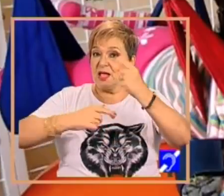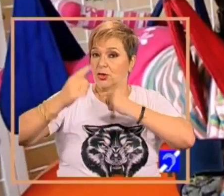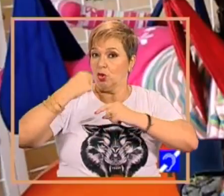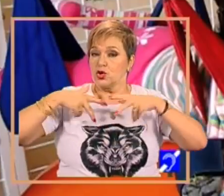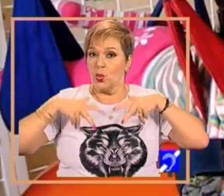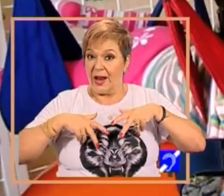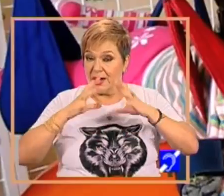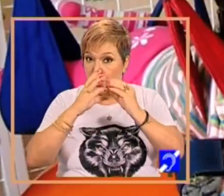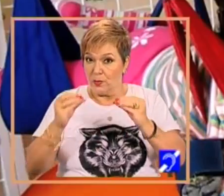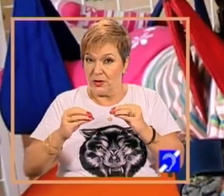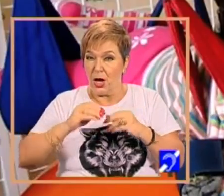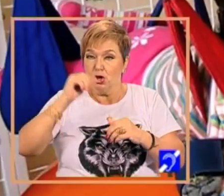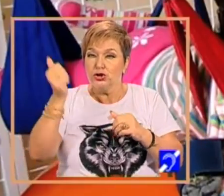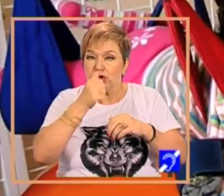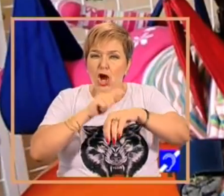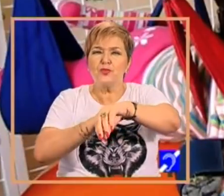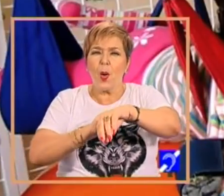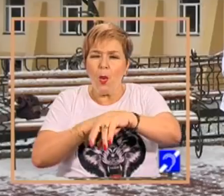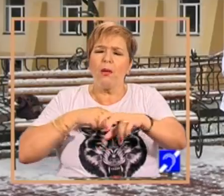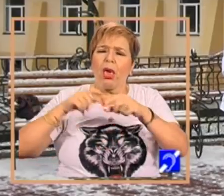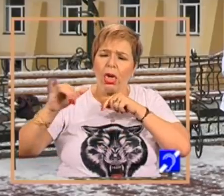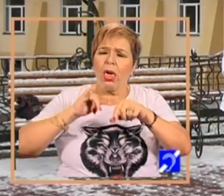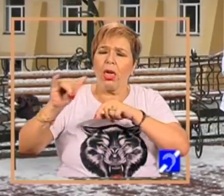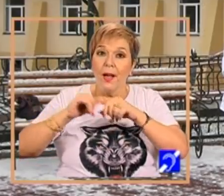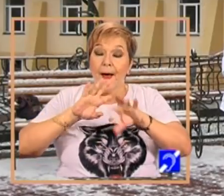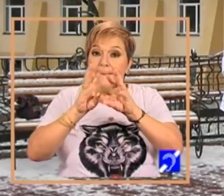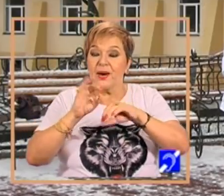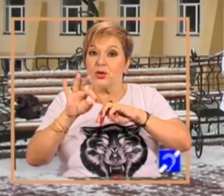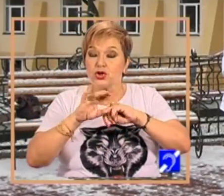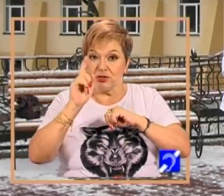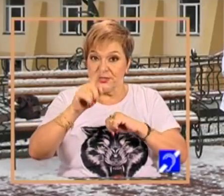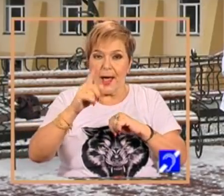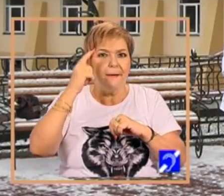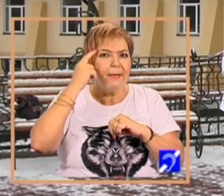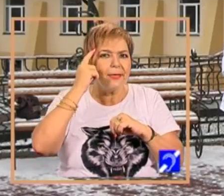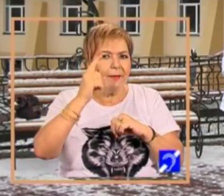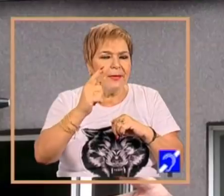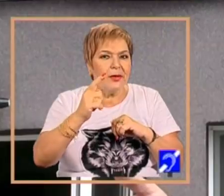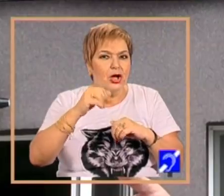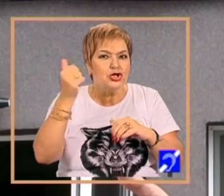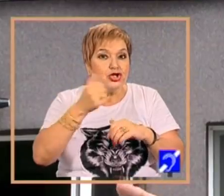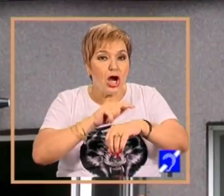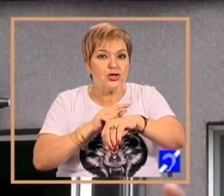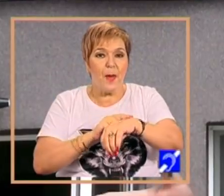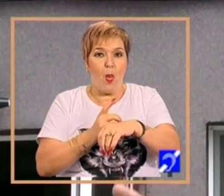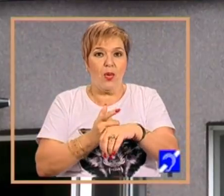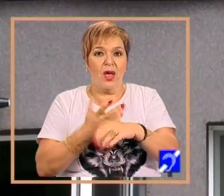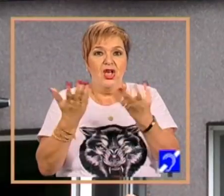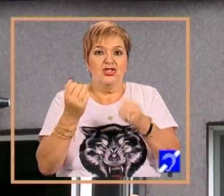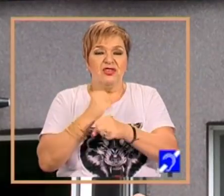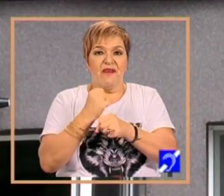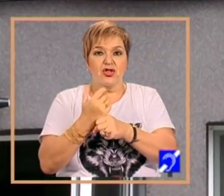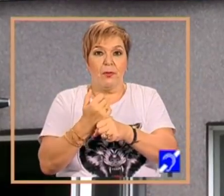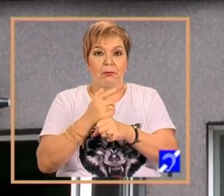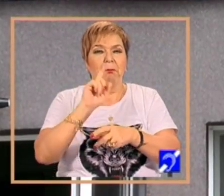înspre România, de 16 ore, împreună cu soția, am zis că 16 ore ce să facem, hai să visăm.